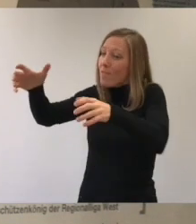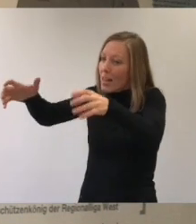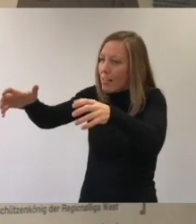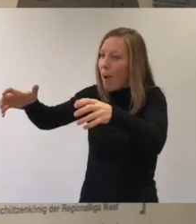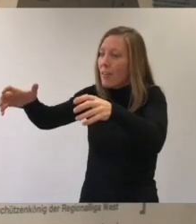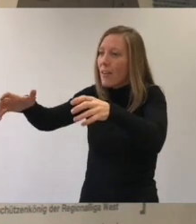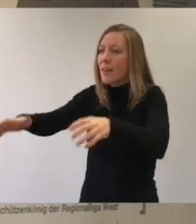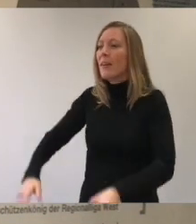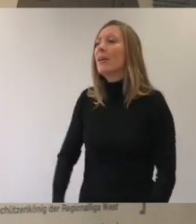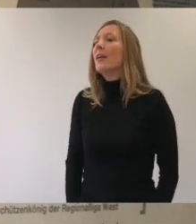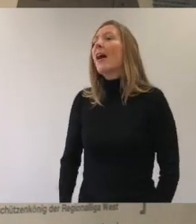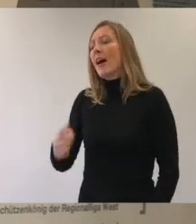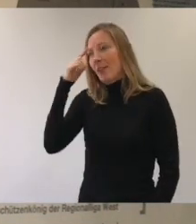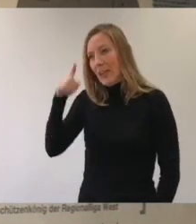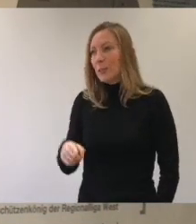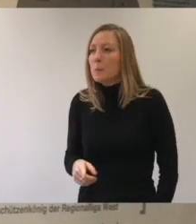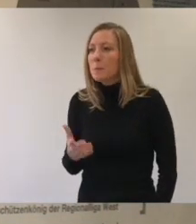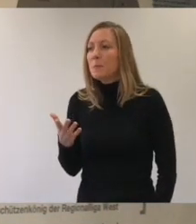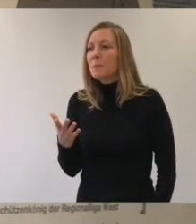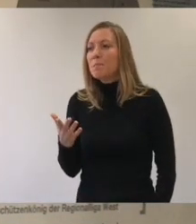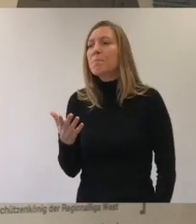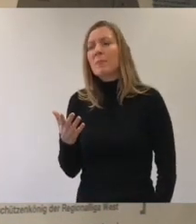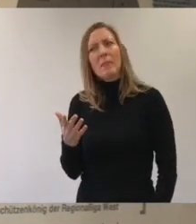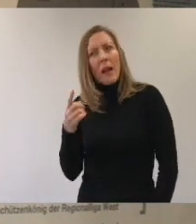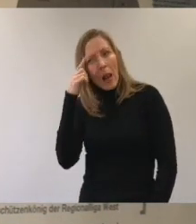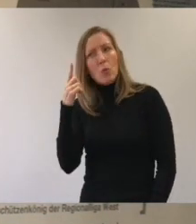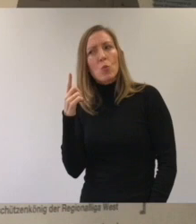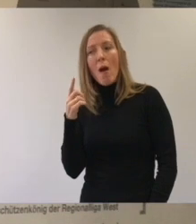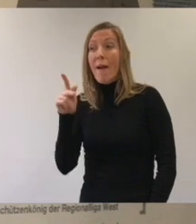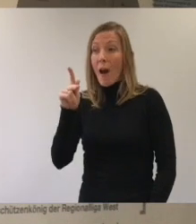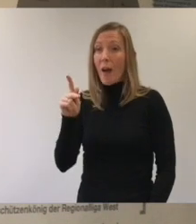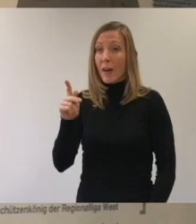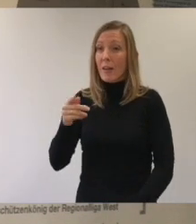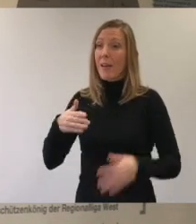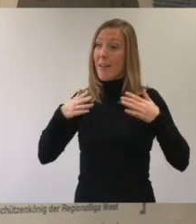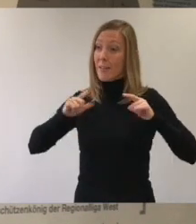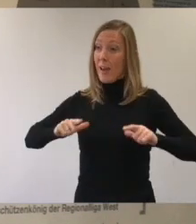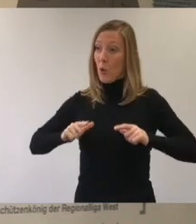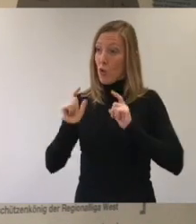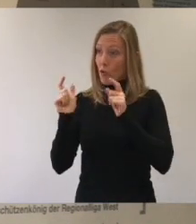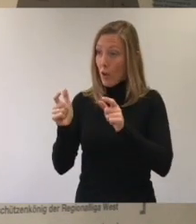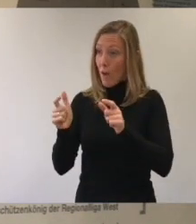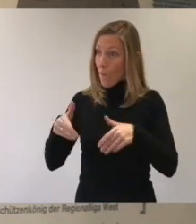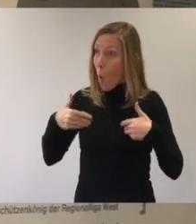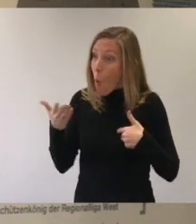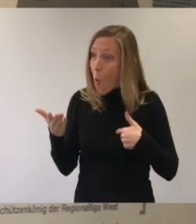hält Ingo am Arm fest. Dann sagt er, was meinst du? Freut sich Karin über ein Trikot?